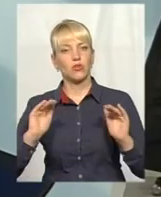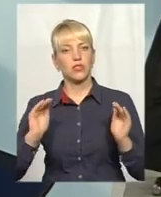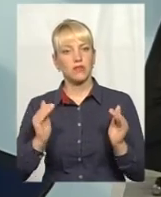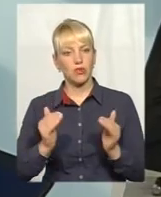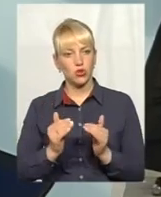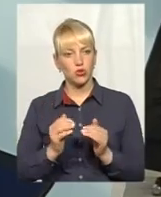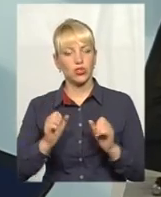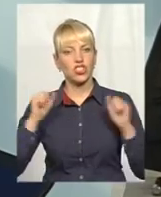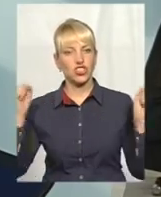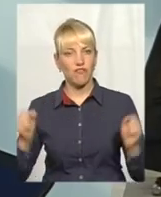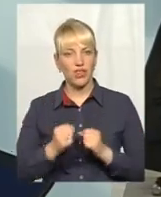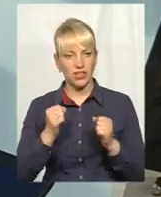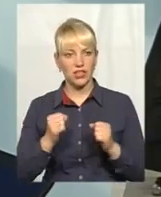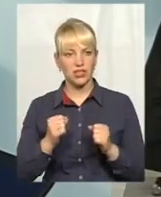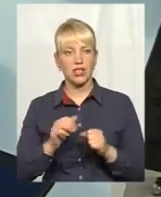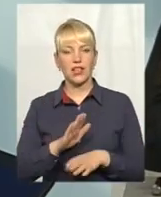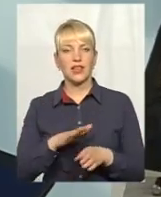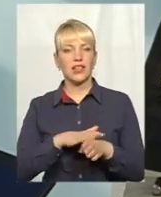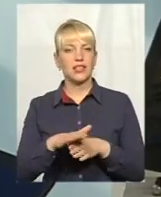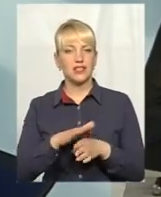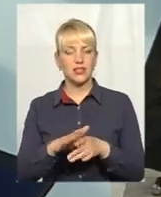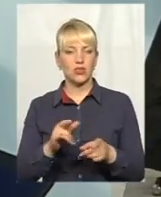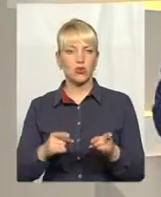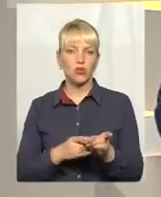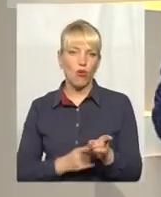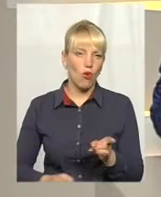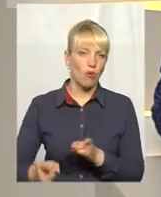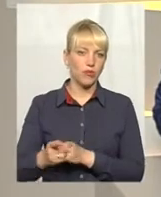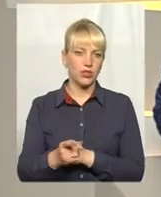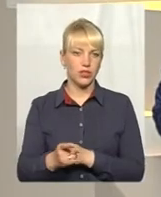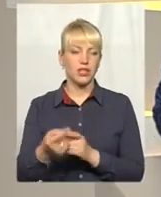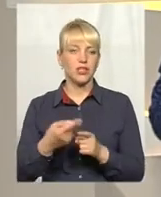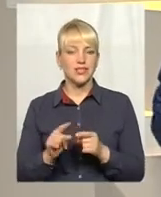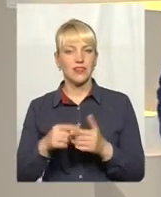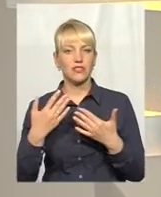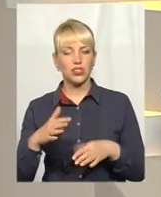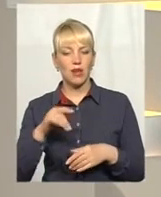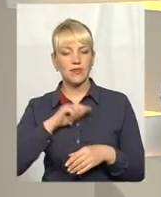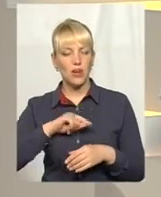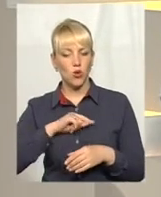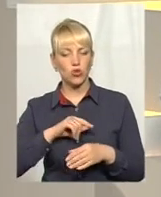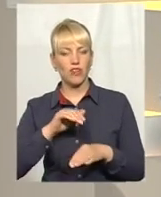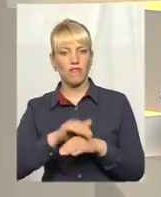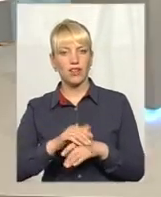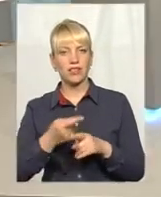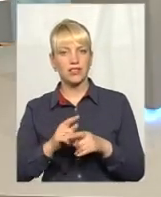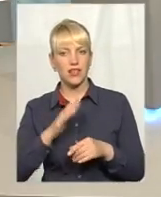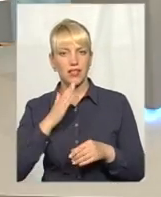не здійснюють обгін. Тобто такий собі психологічний фактор вже спрацюватися. Це і є та наша